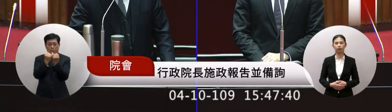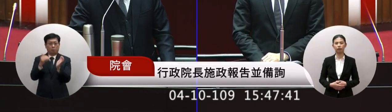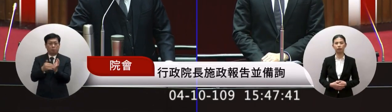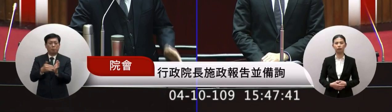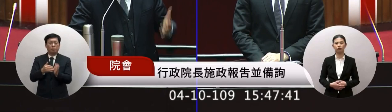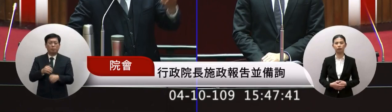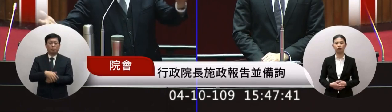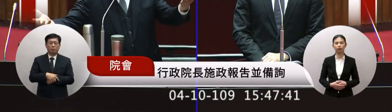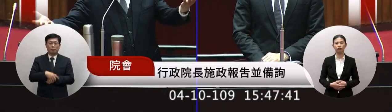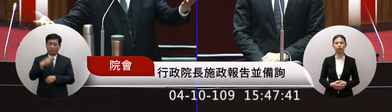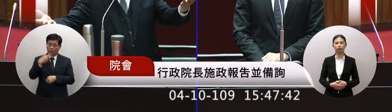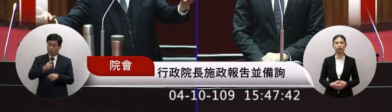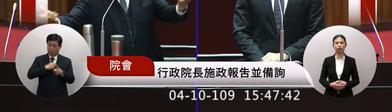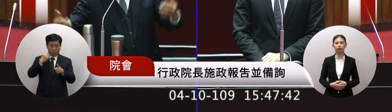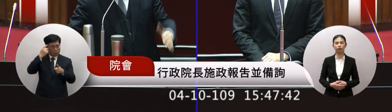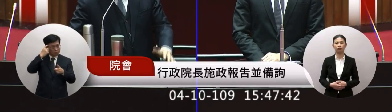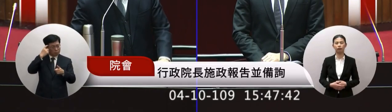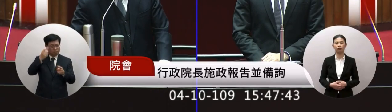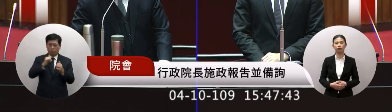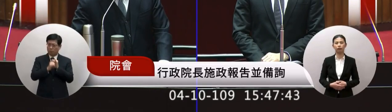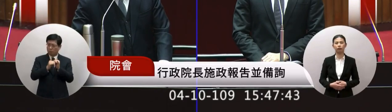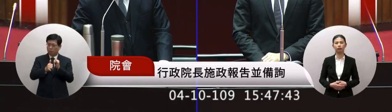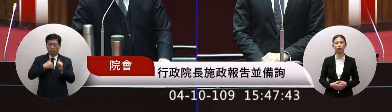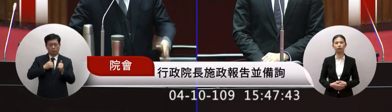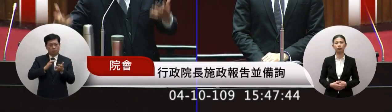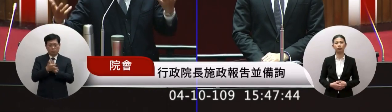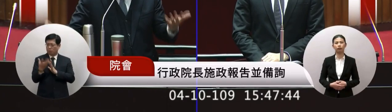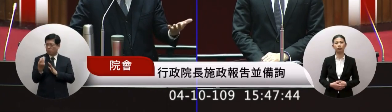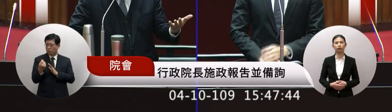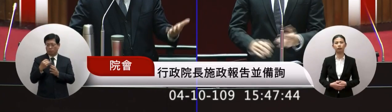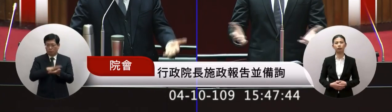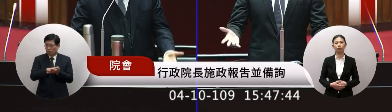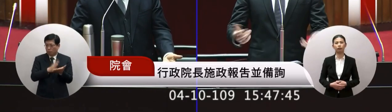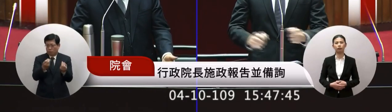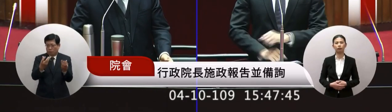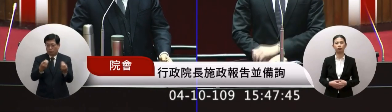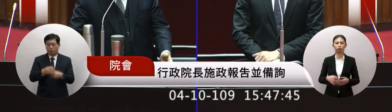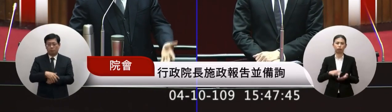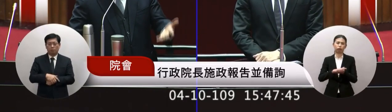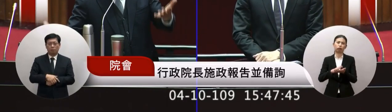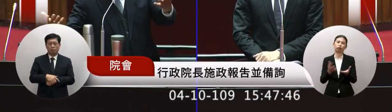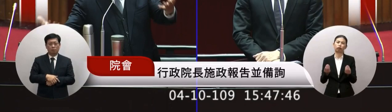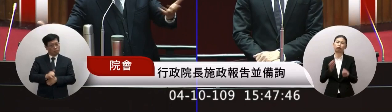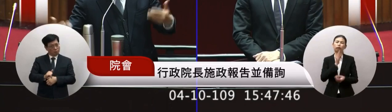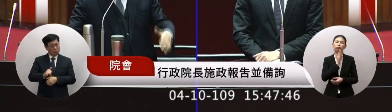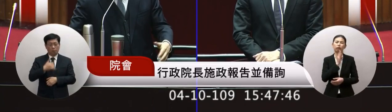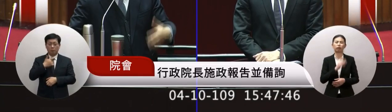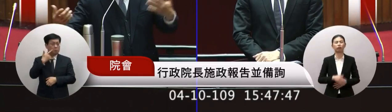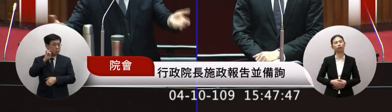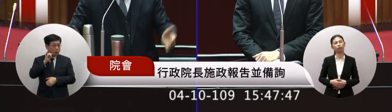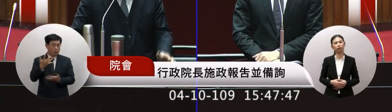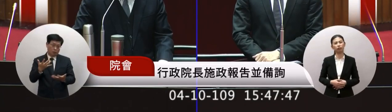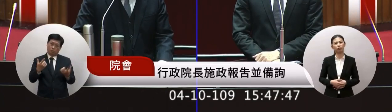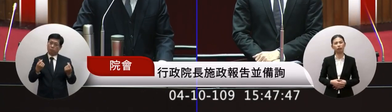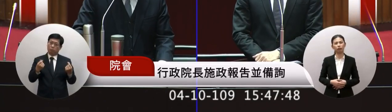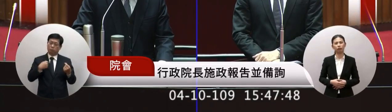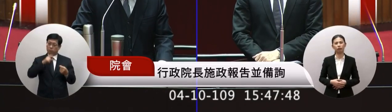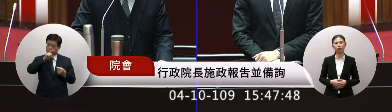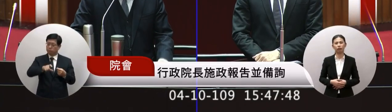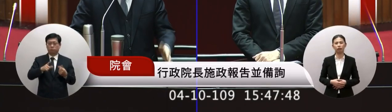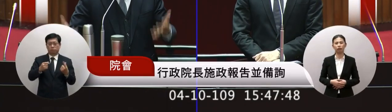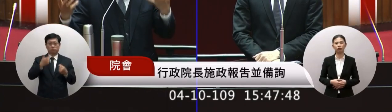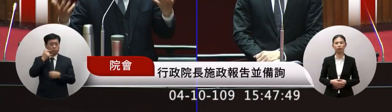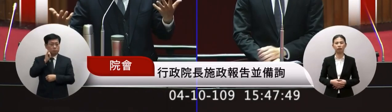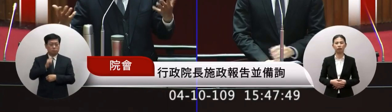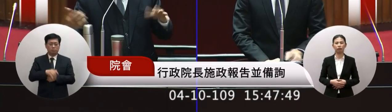你也覺得我們社會也不變也不亂也不亂爸爸媽媽也叫爸爸媽